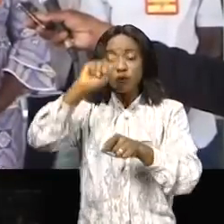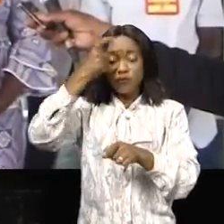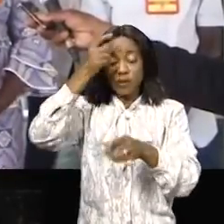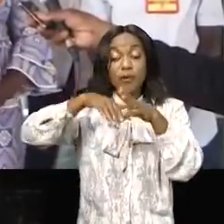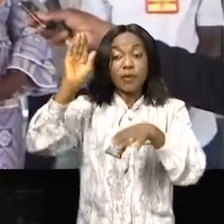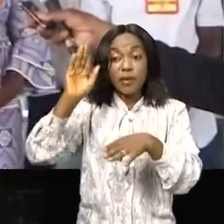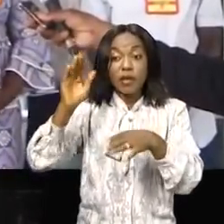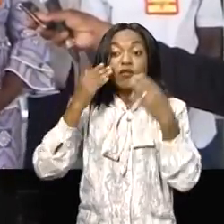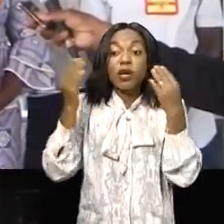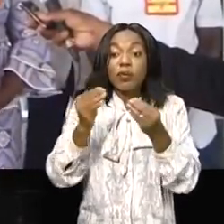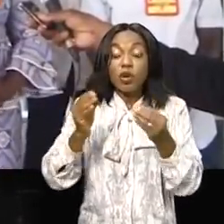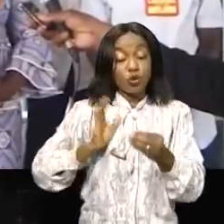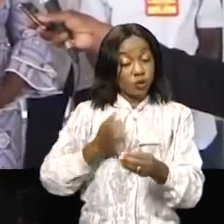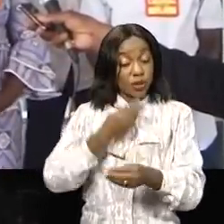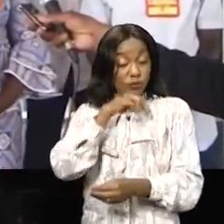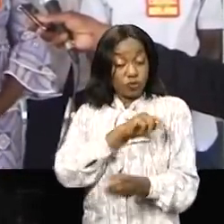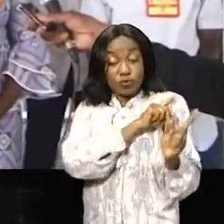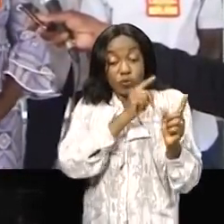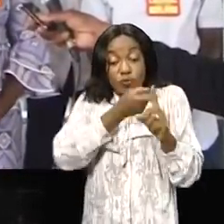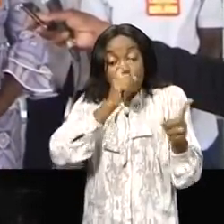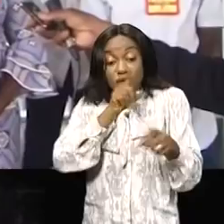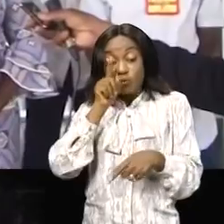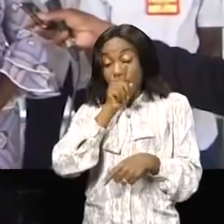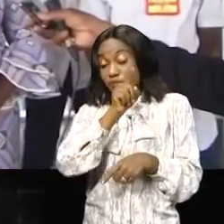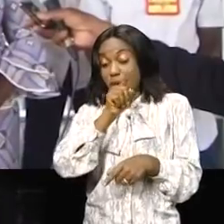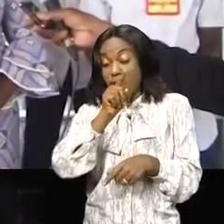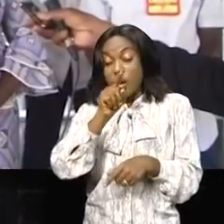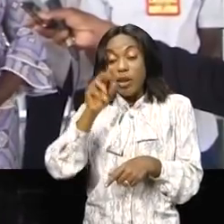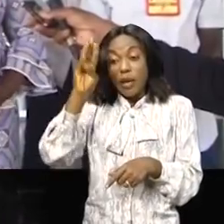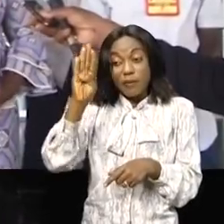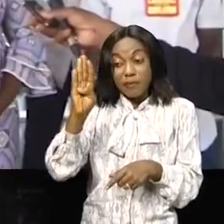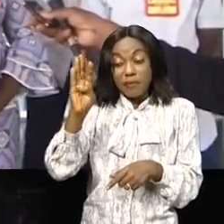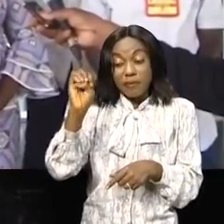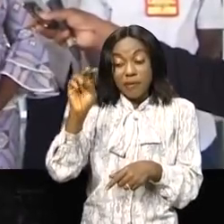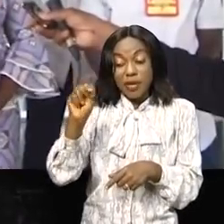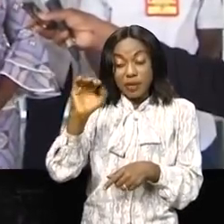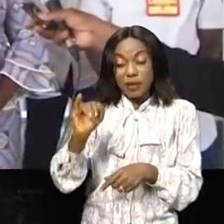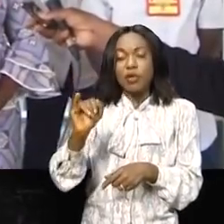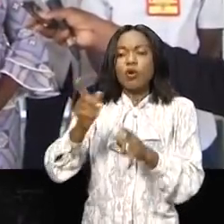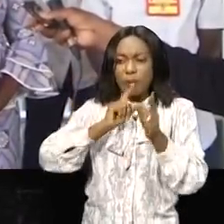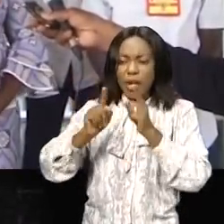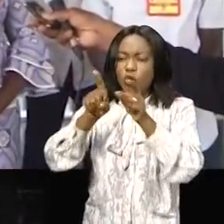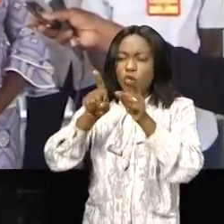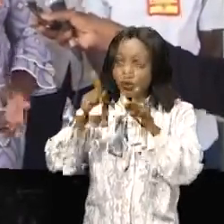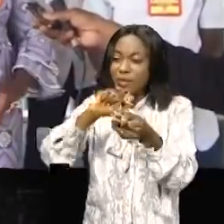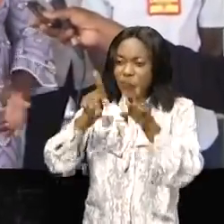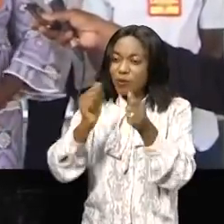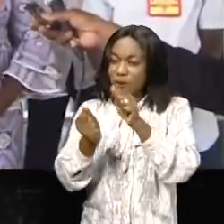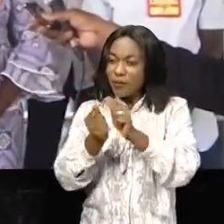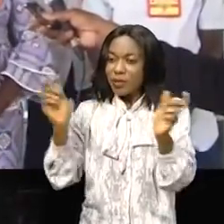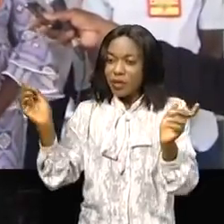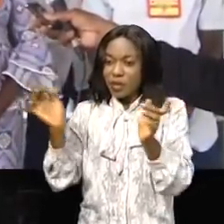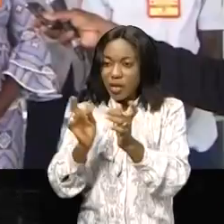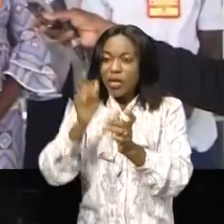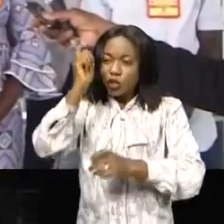sorti c'est ça notre émission nous sommes venus rencontrer la plus haute hiérarchie du pays et nous lui avons parlé aussi des problèmes que rencontrent nos